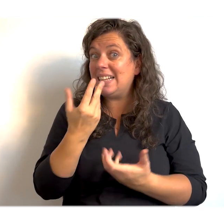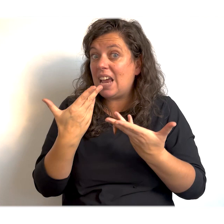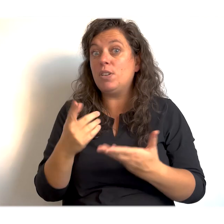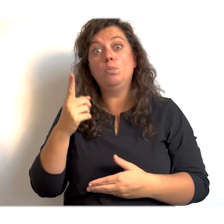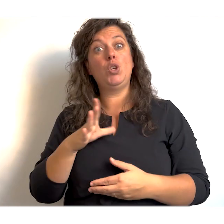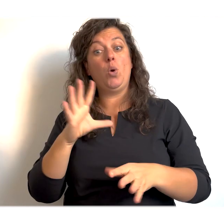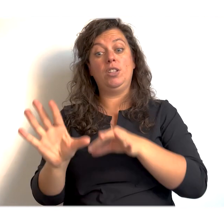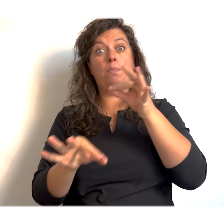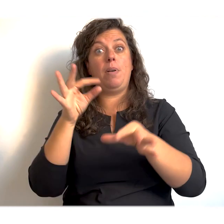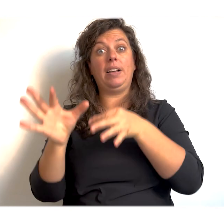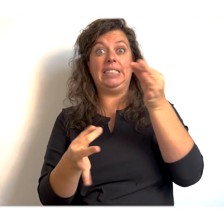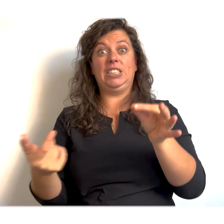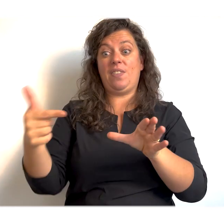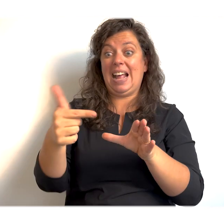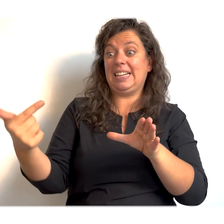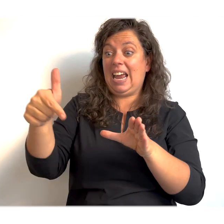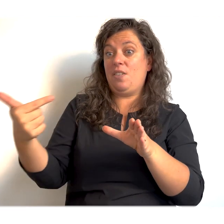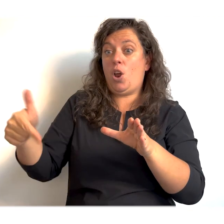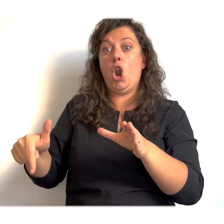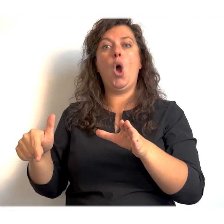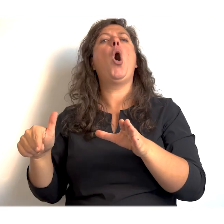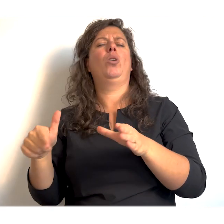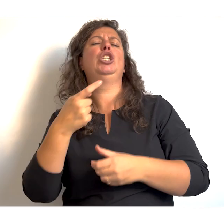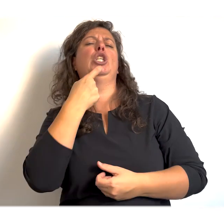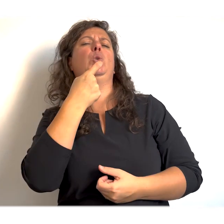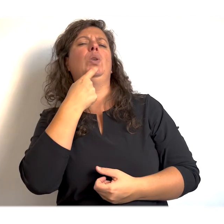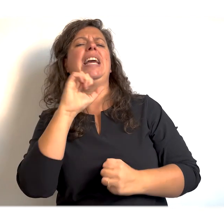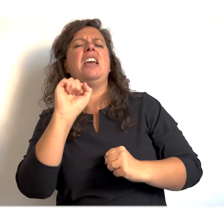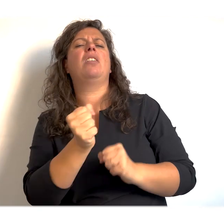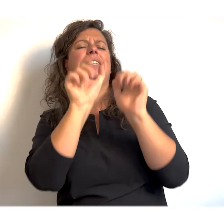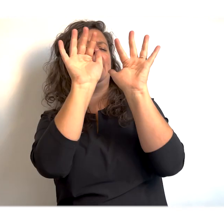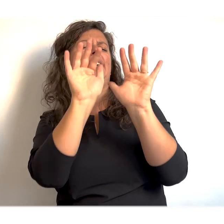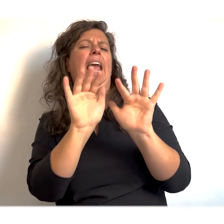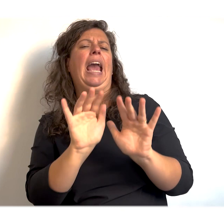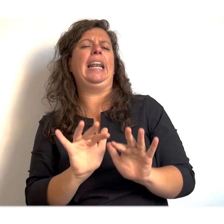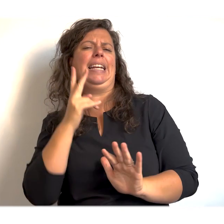prantjes water moeten geven. Oh ja, Kan ik het wel eventjes laten regenen? Zo.